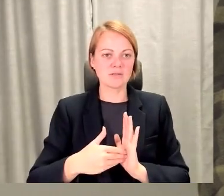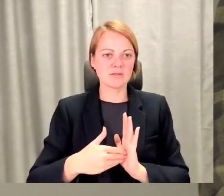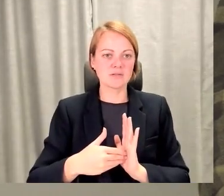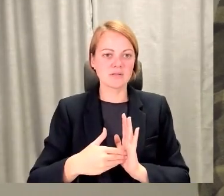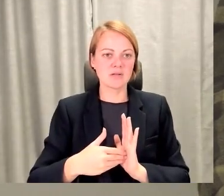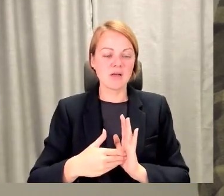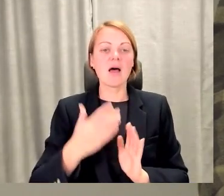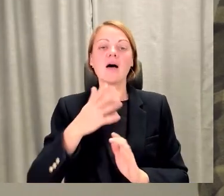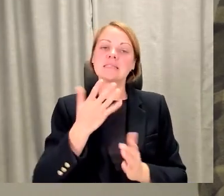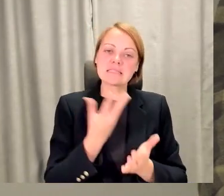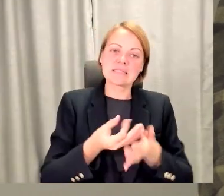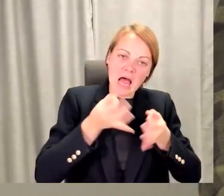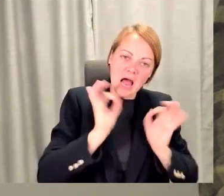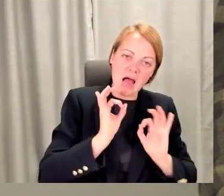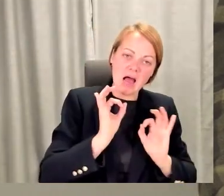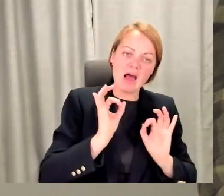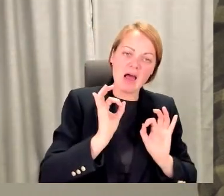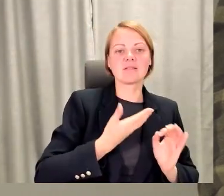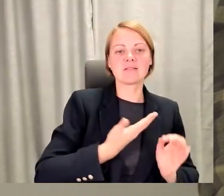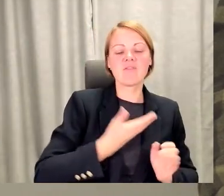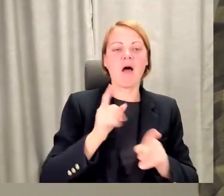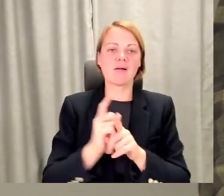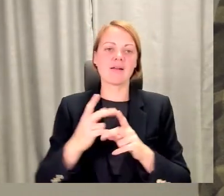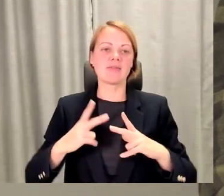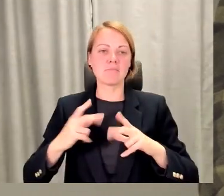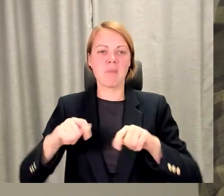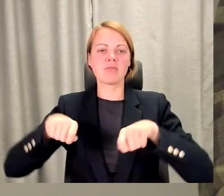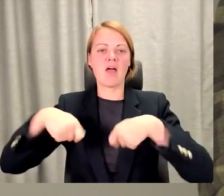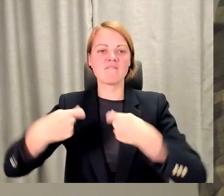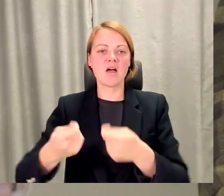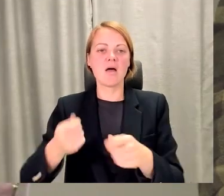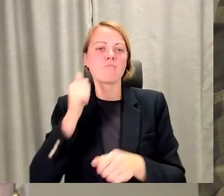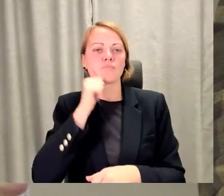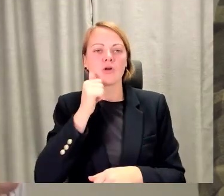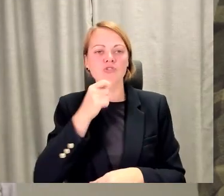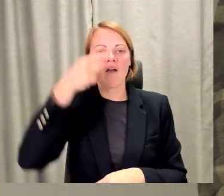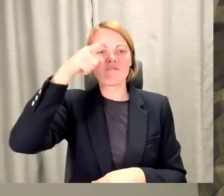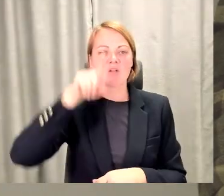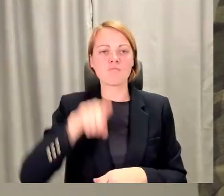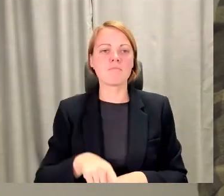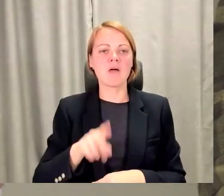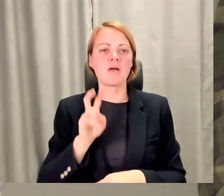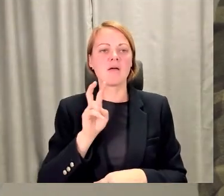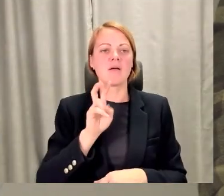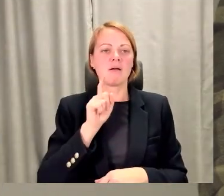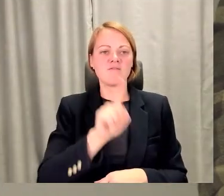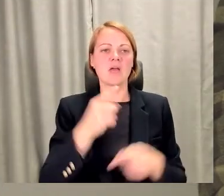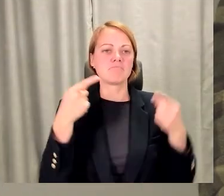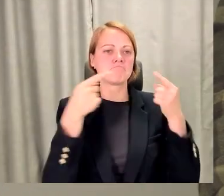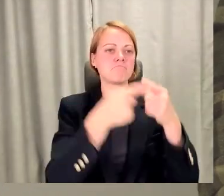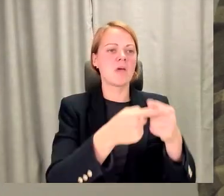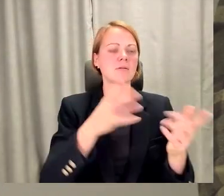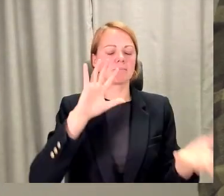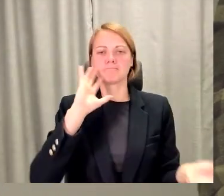gan darba devējiem, jo ļoti bieži mēs vienu mēnesi ejam uz vienu mērķi, pēc tam kaut kas dzīvē mainījies